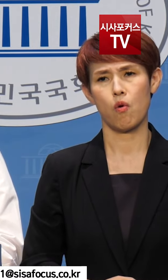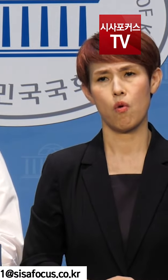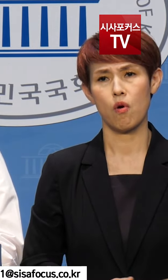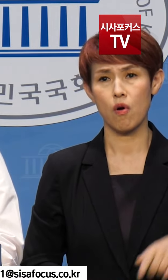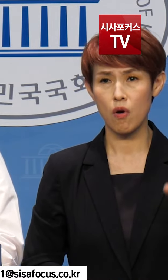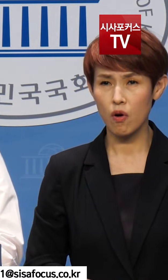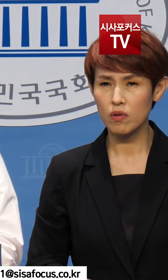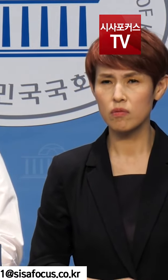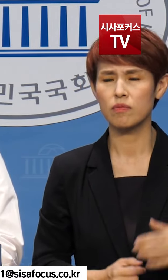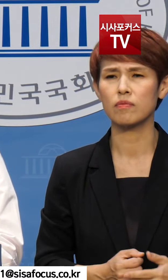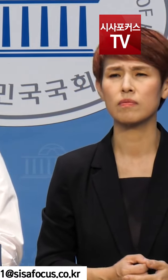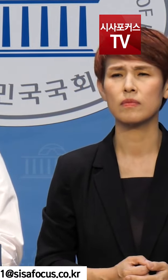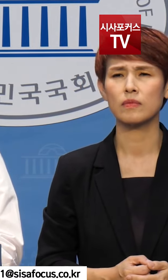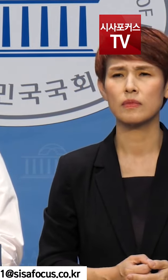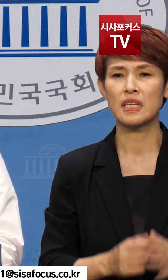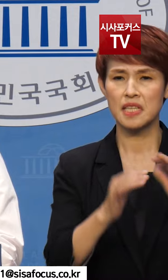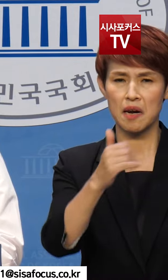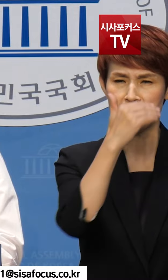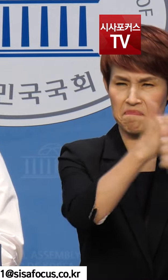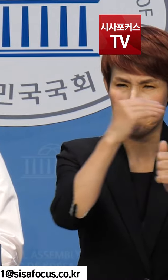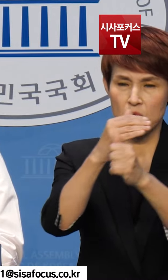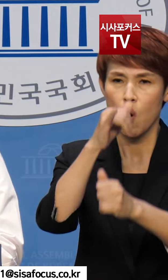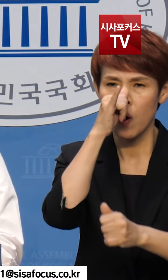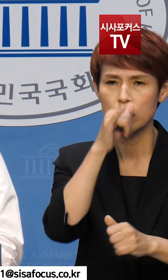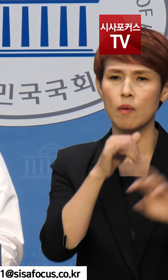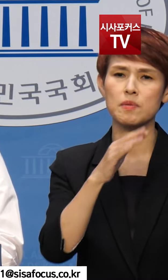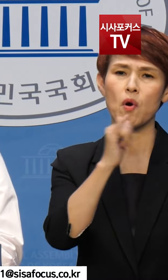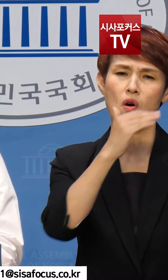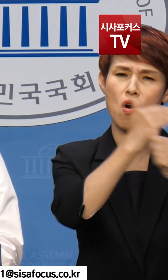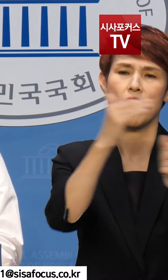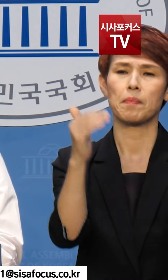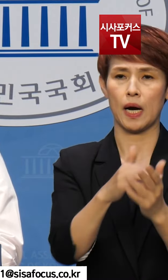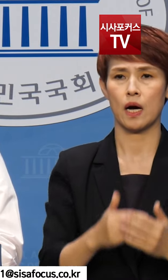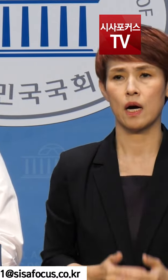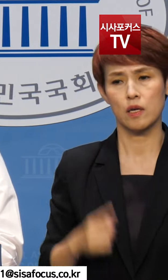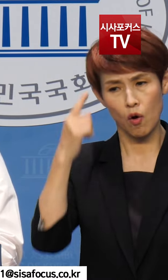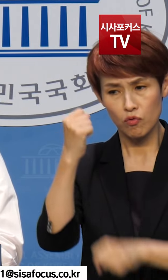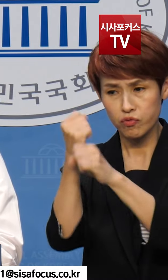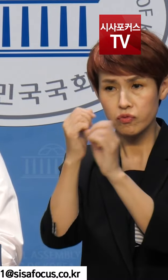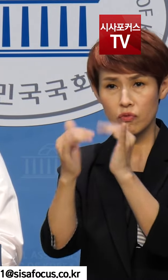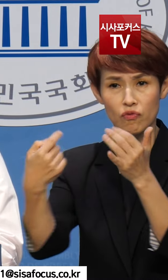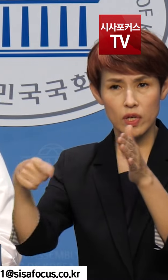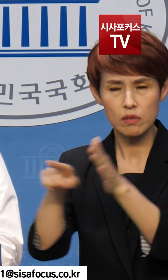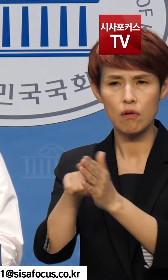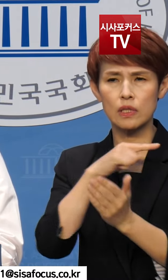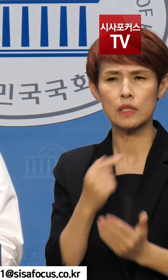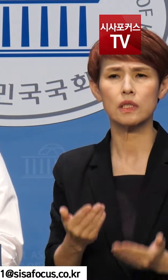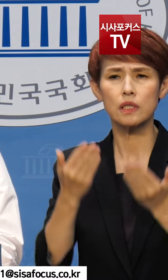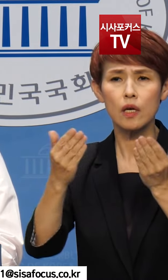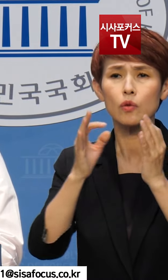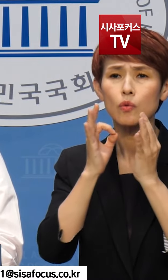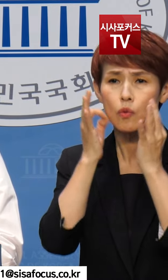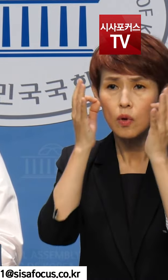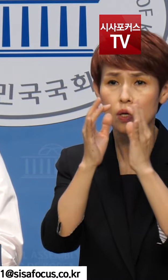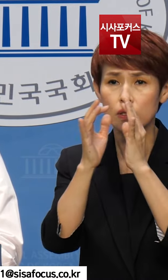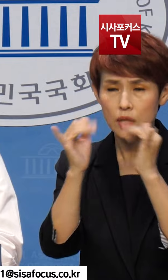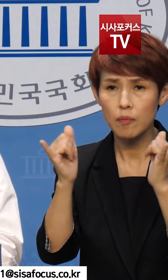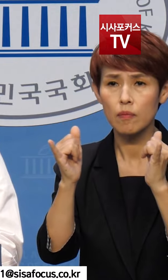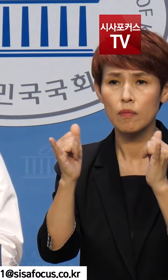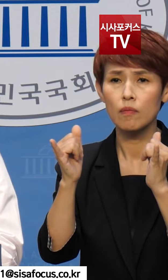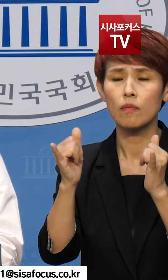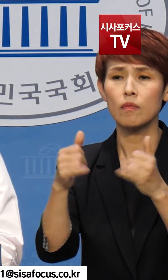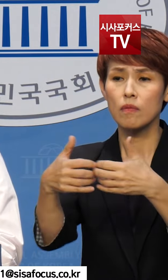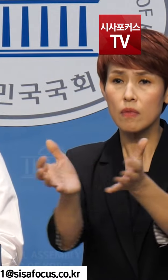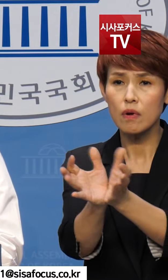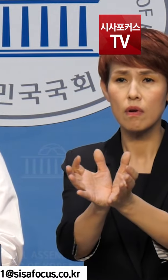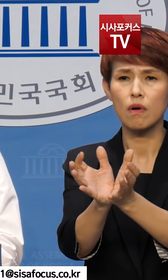거기서는 30여 명이 파면, 해임되었다고 합니다. 이제 항우연을 위해서 희생하고 노력한 전임 집행부는